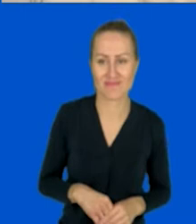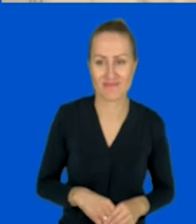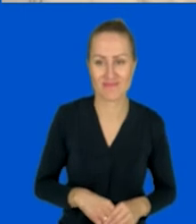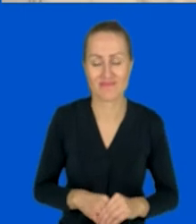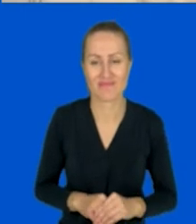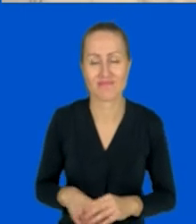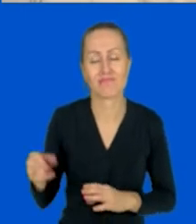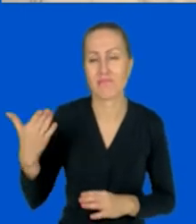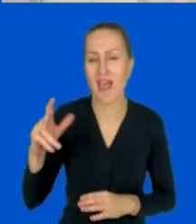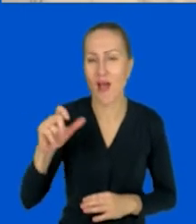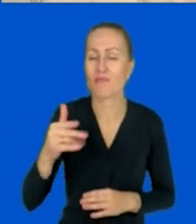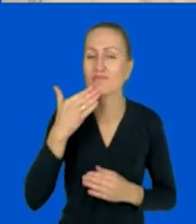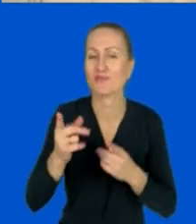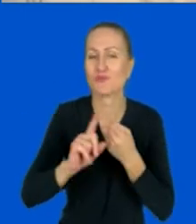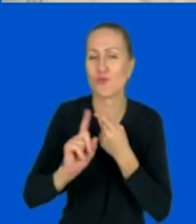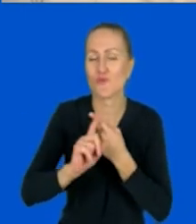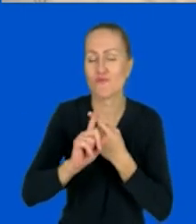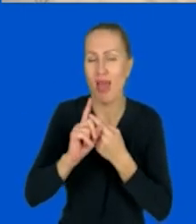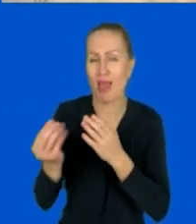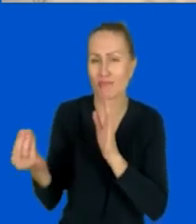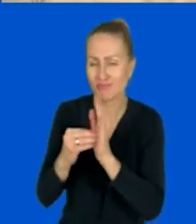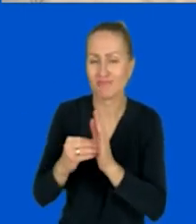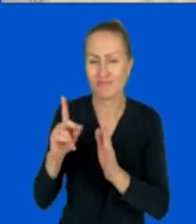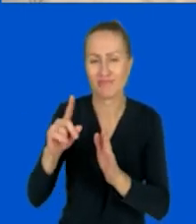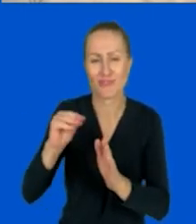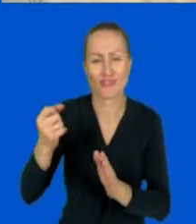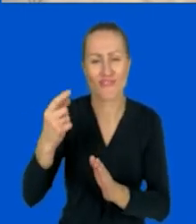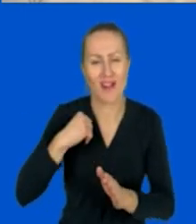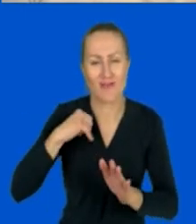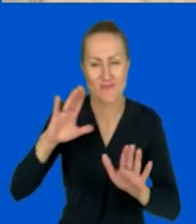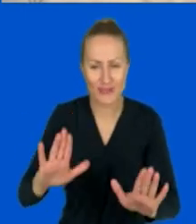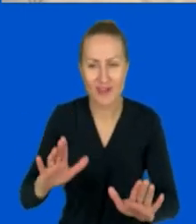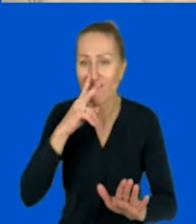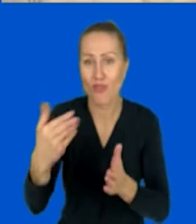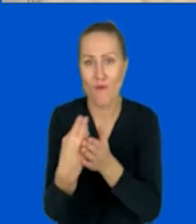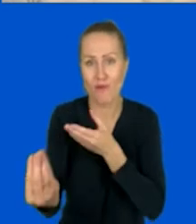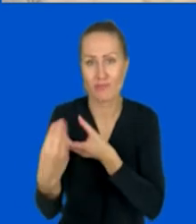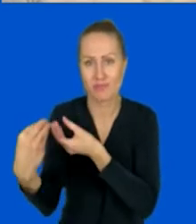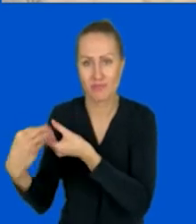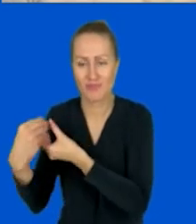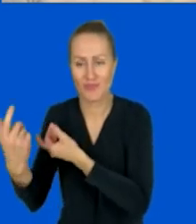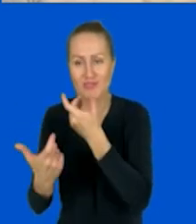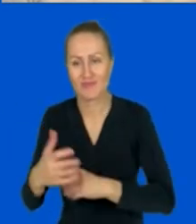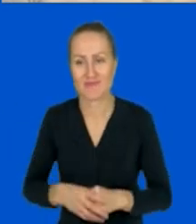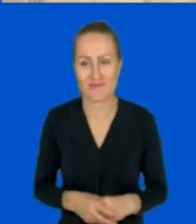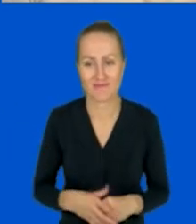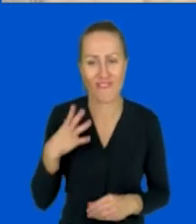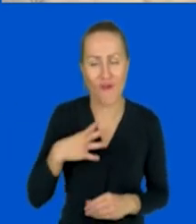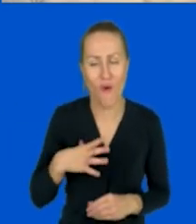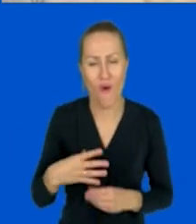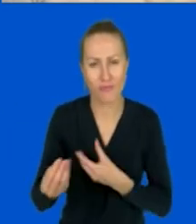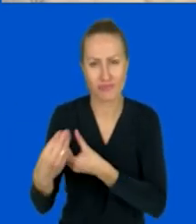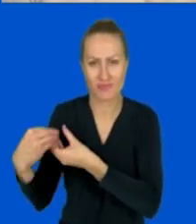kod. Jeszcze przez chwilkę poczekamy, bo widzę, że dołączanie idzie nam troszkę wolniej.